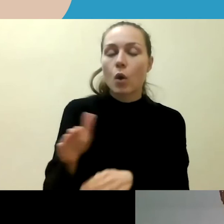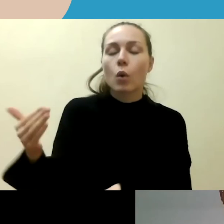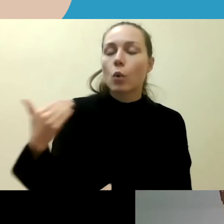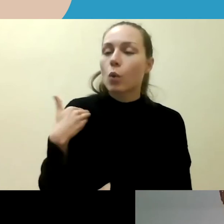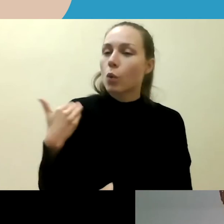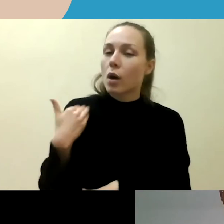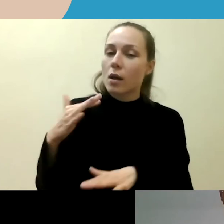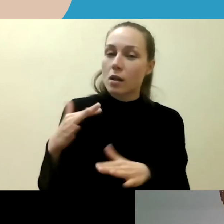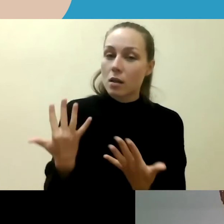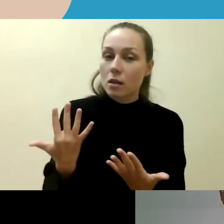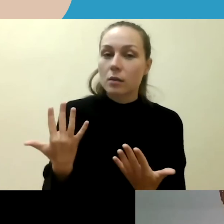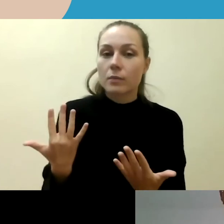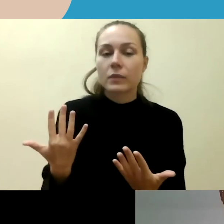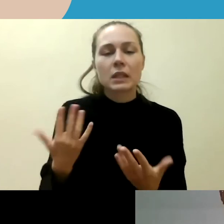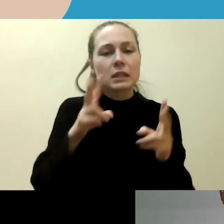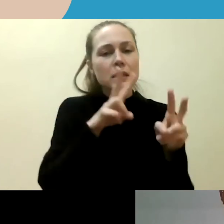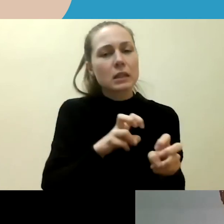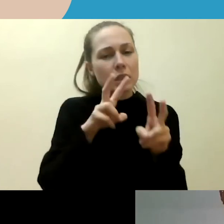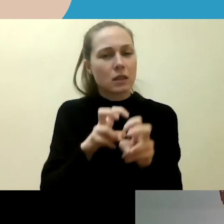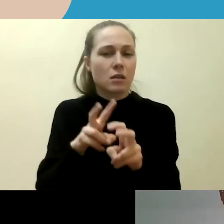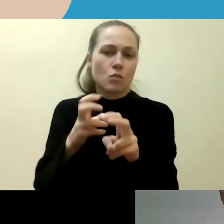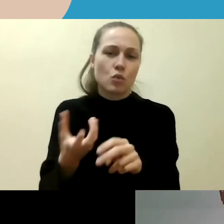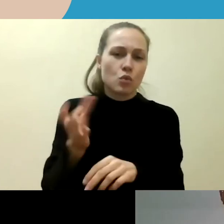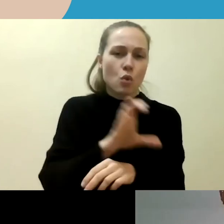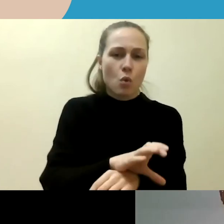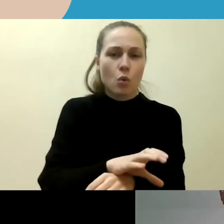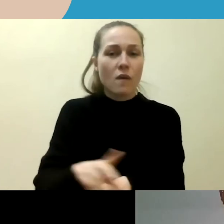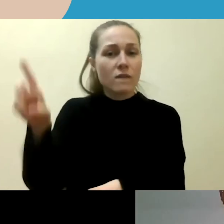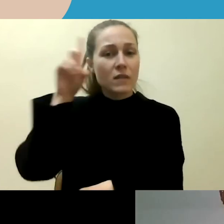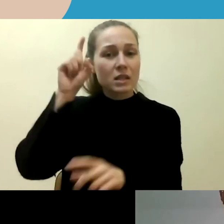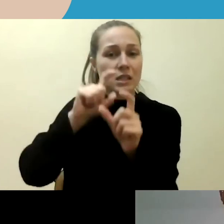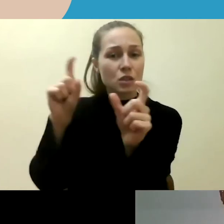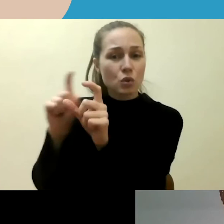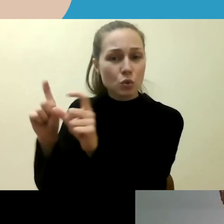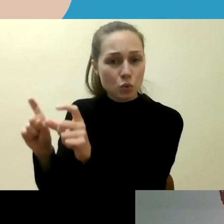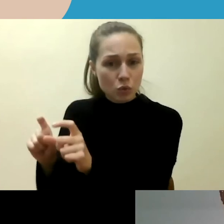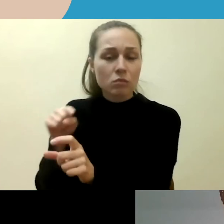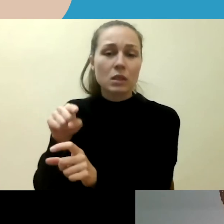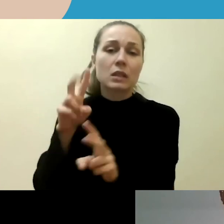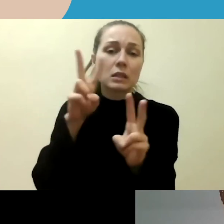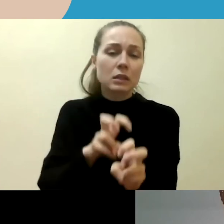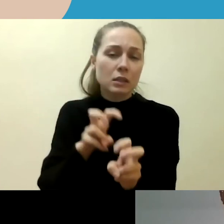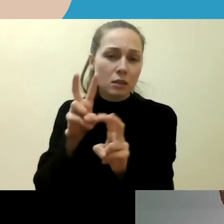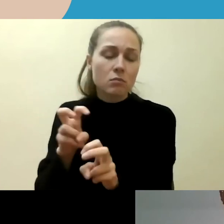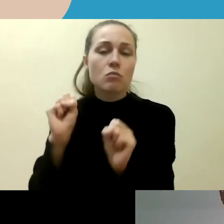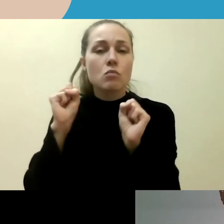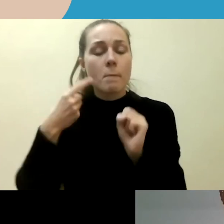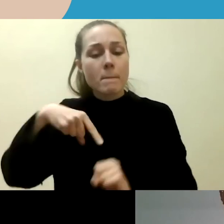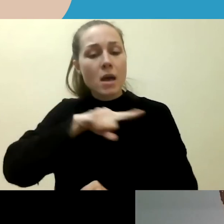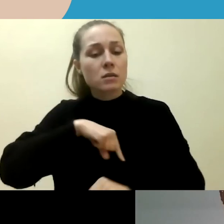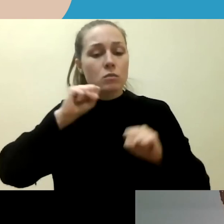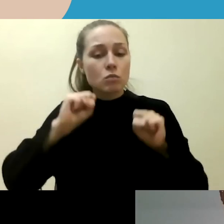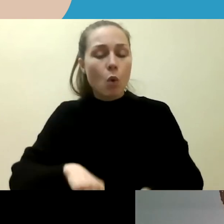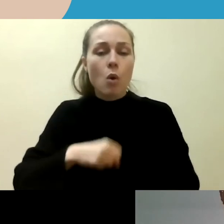daugiau tyrimo iš valstybės institucijų diktimologinių tyrimų, kad mes galėtumėm pasižiūrėti, kaip